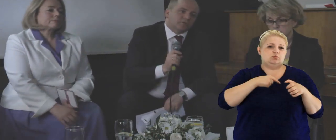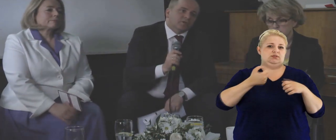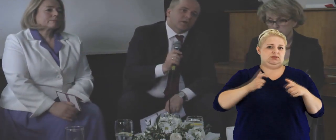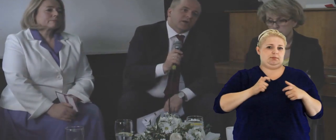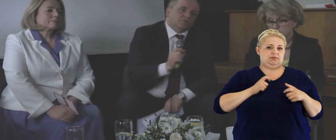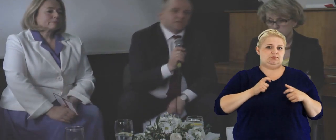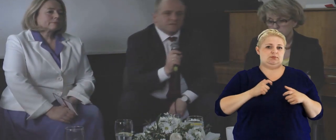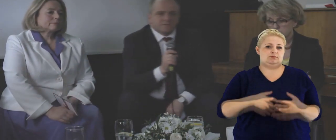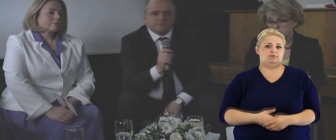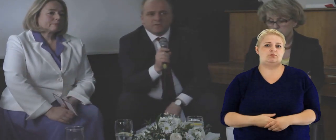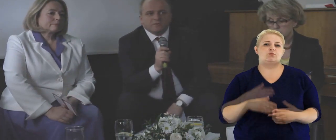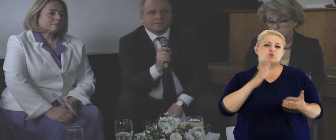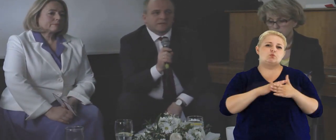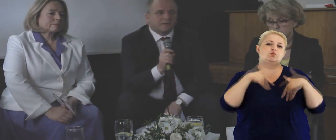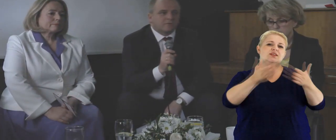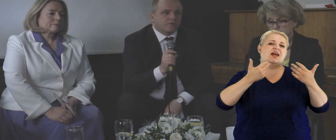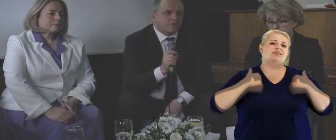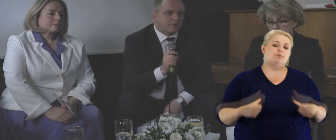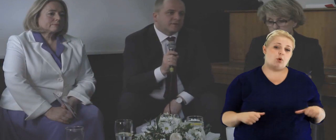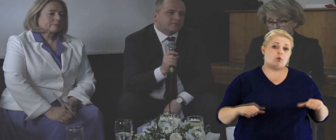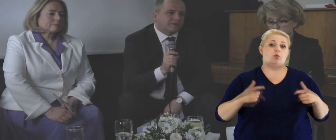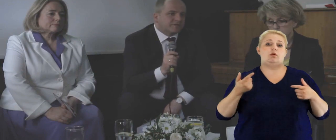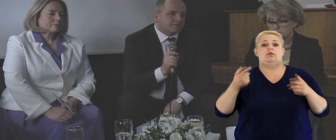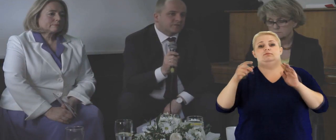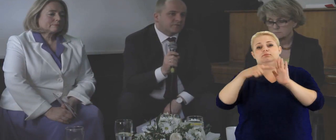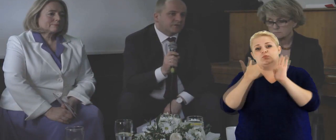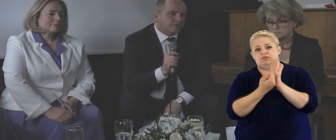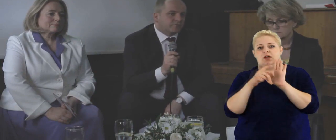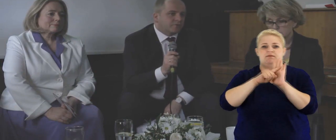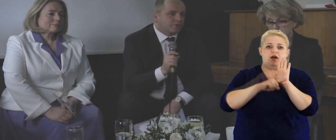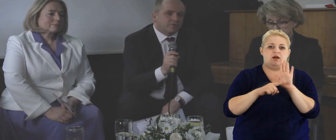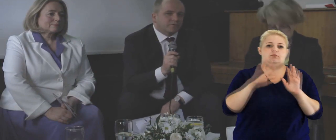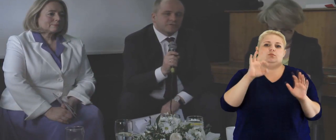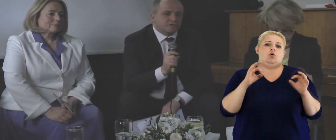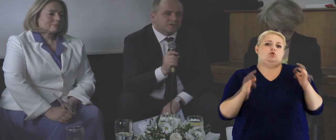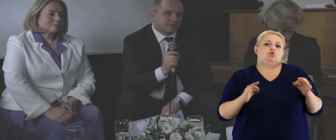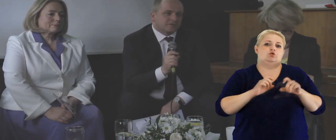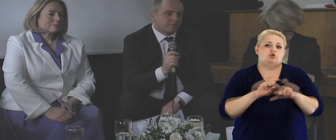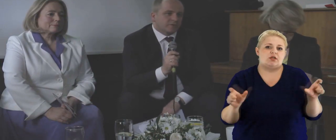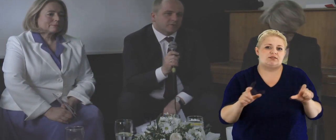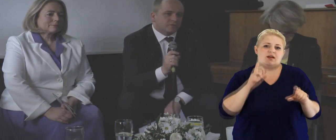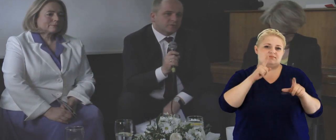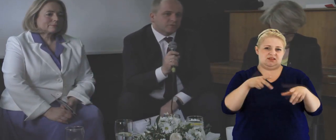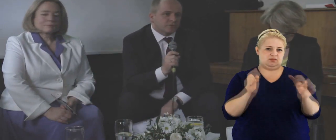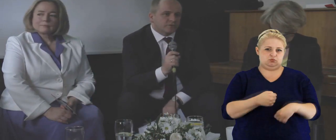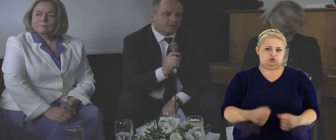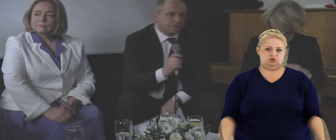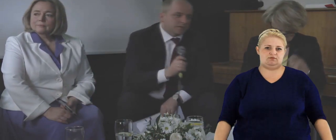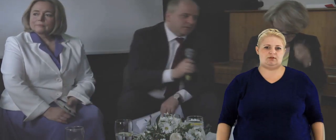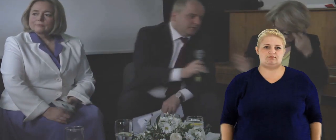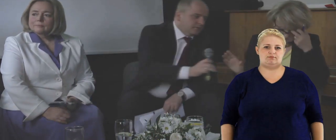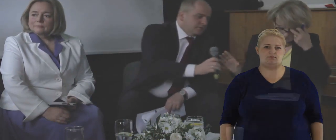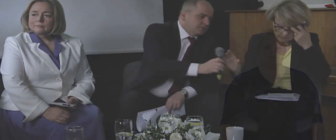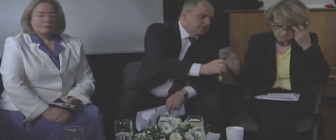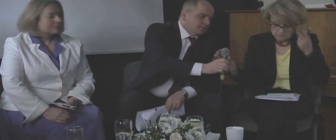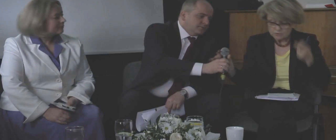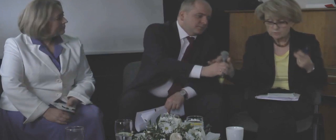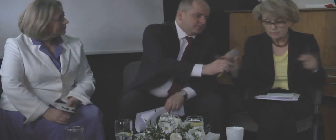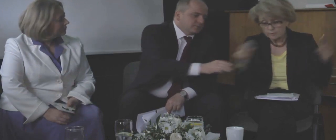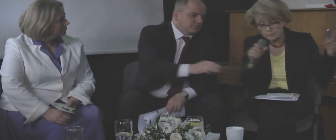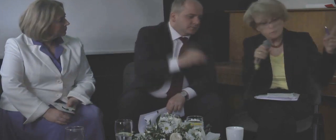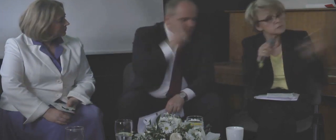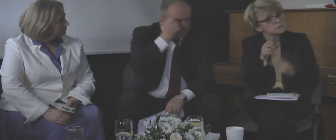komunikatu, a już dać sobie spokój z takim regulowaniem nadawcy komunikatu, bo dzisiejsze czasami jest to praktycznie już niemożliwe. Pani